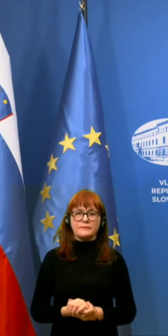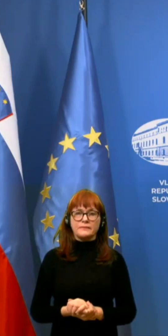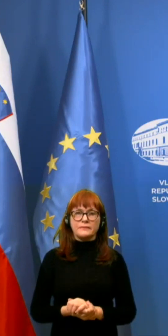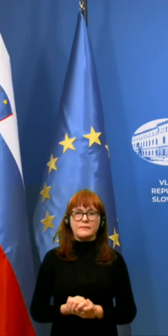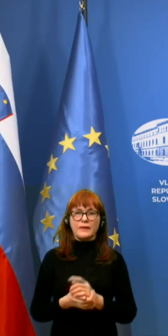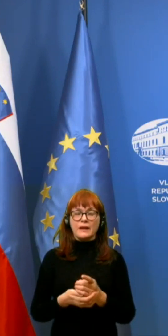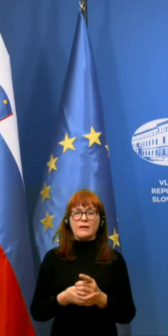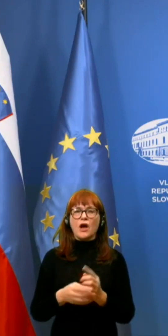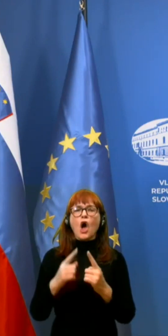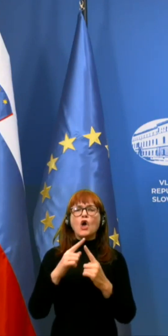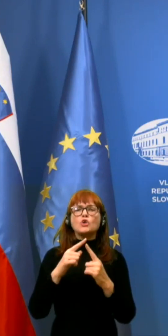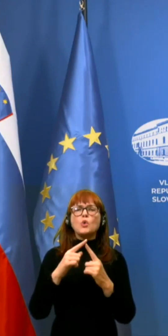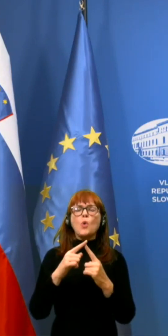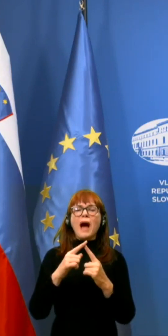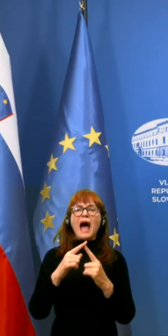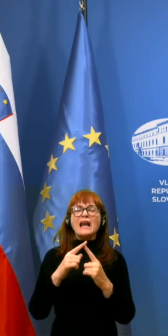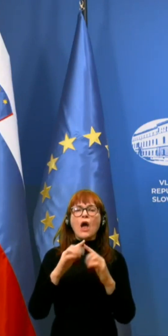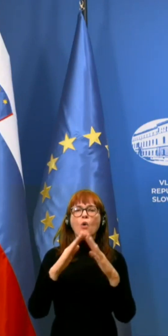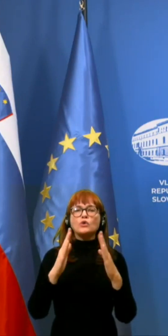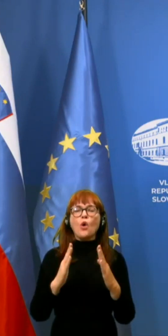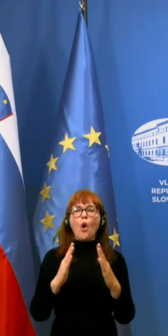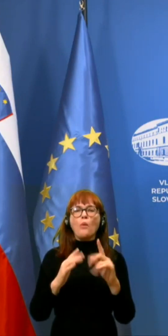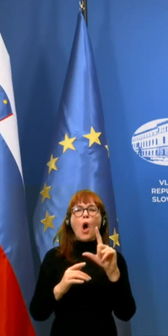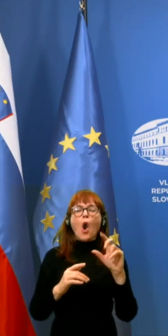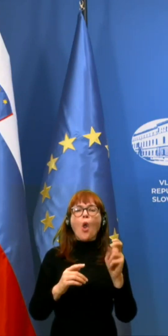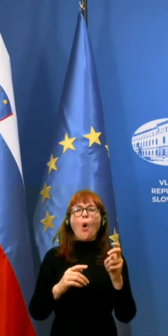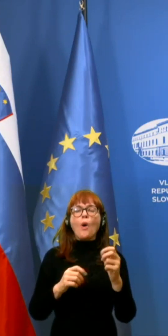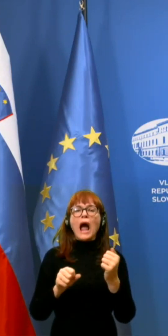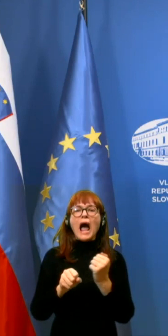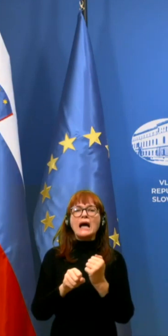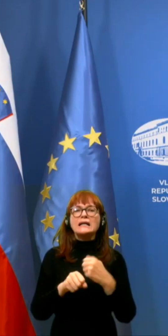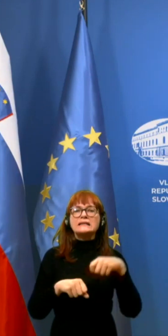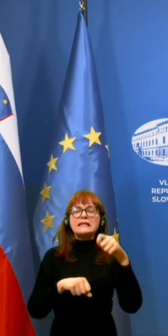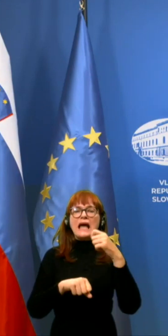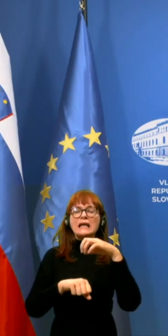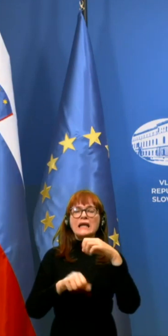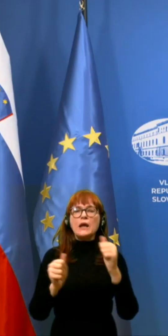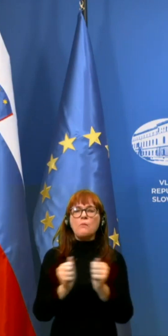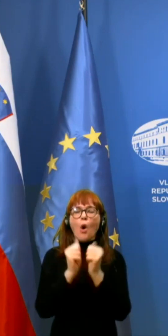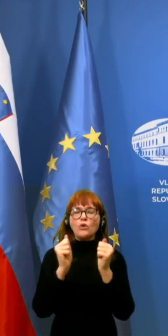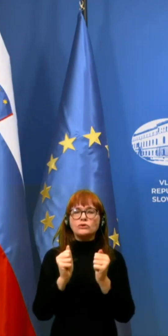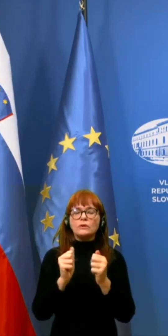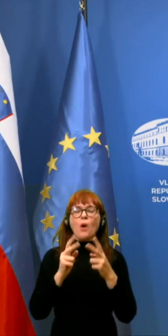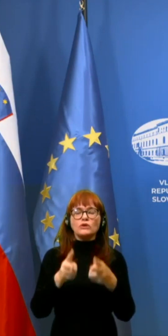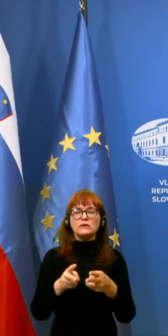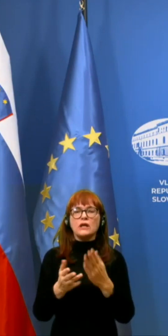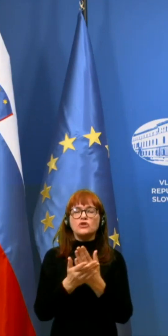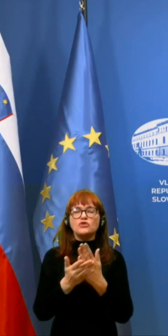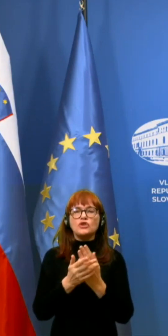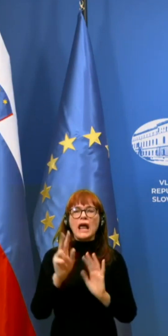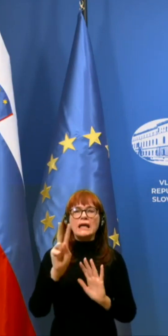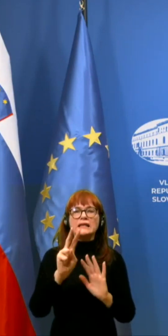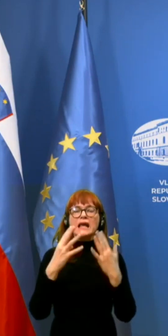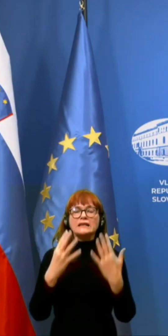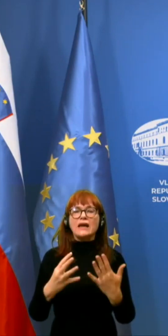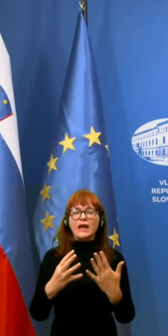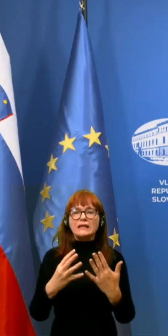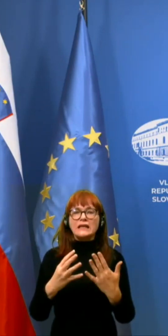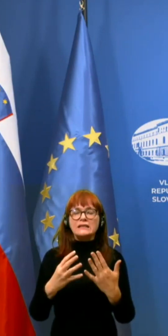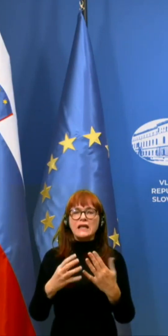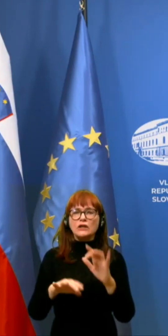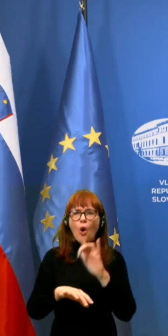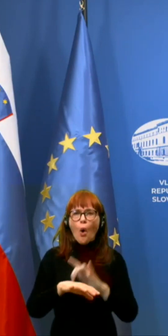V Trubarjevem domu v Loki pri Zidanem mostu je okuženih že 93 stanovalcev, pet